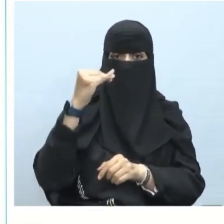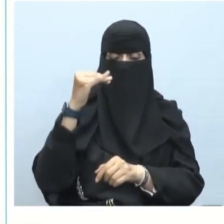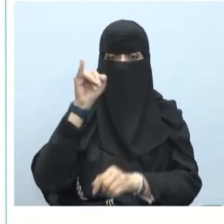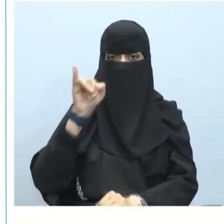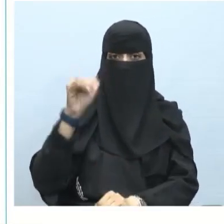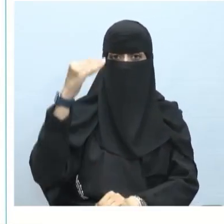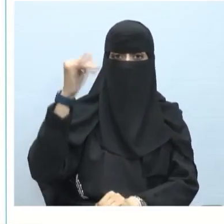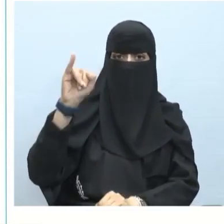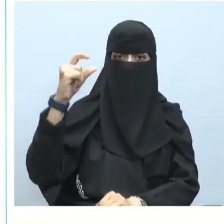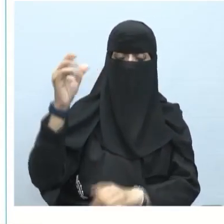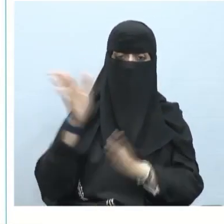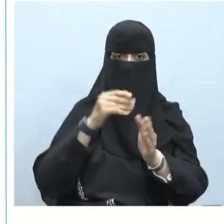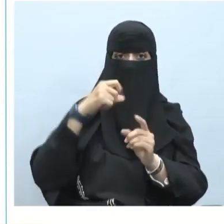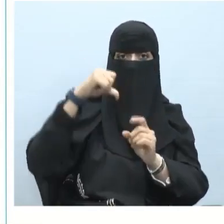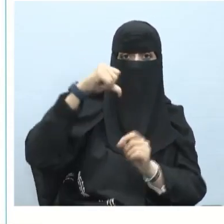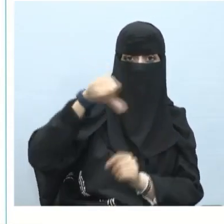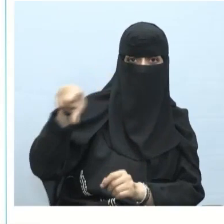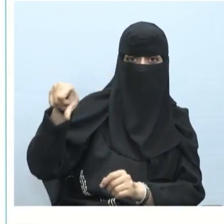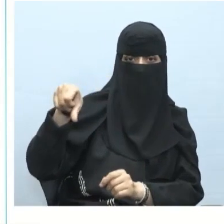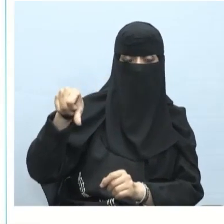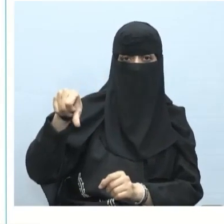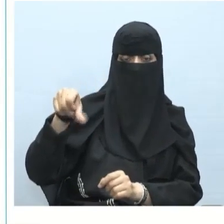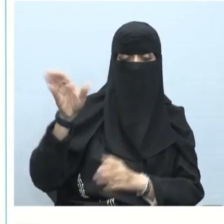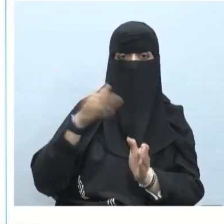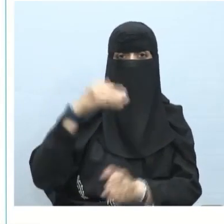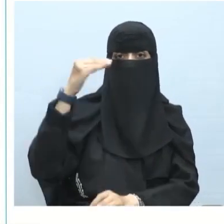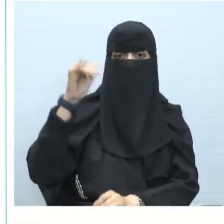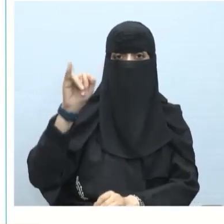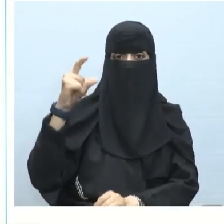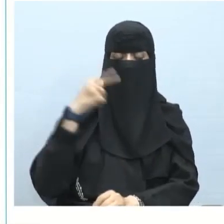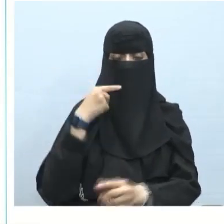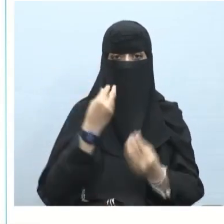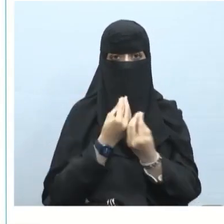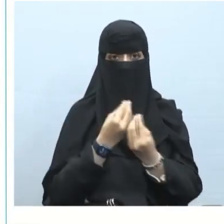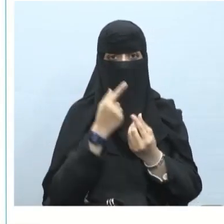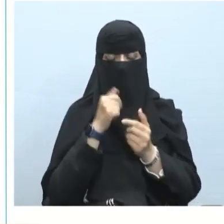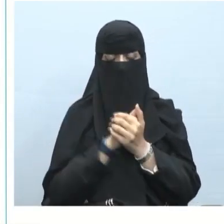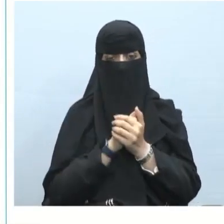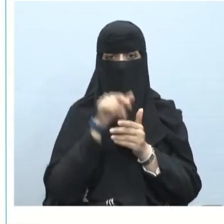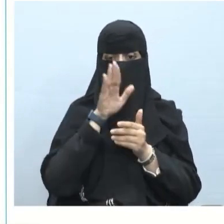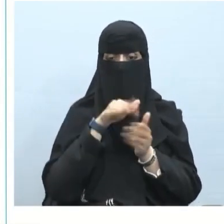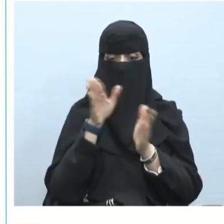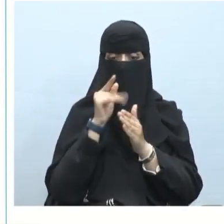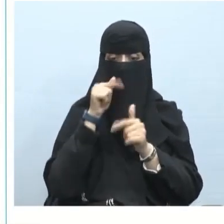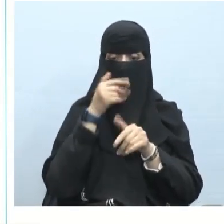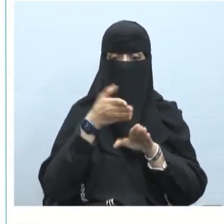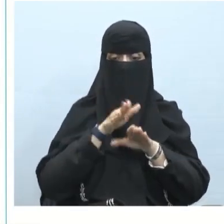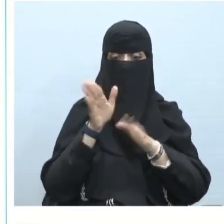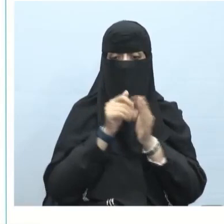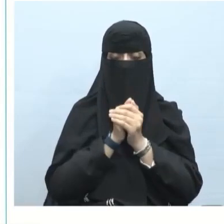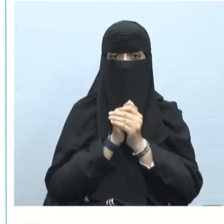الجزء الأول جاء فعل ماضي محمد وهو الفاعل وهو المعطوف عليه